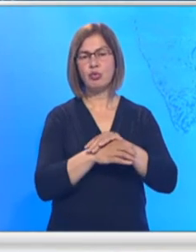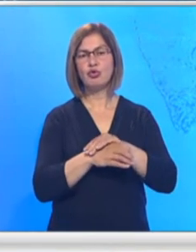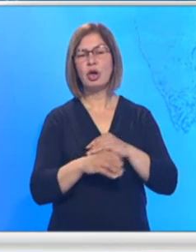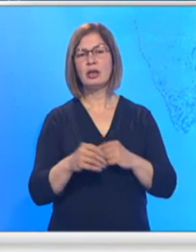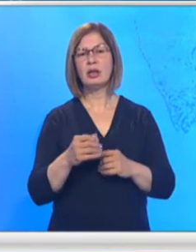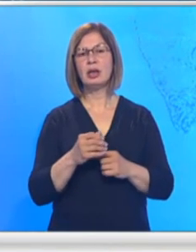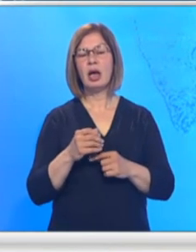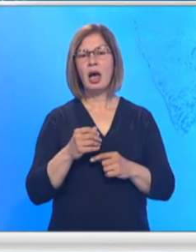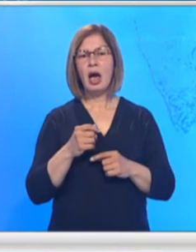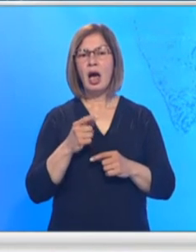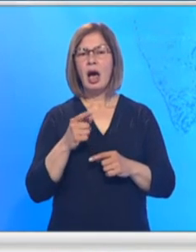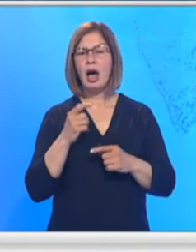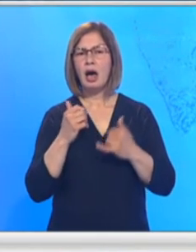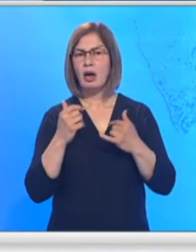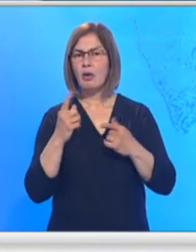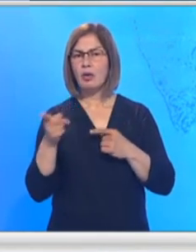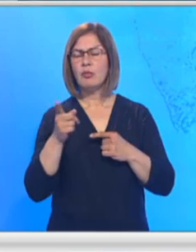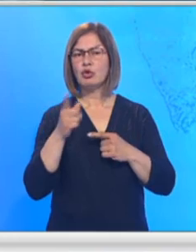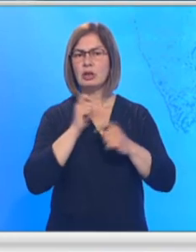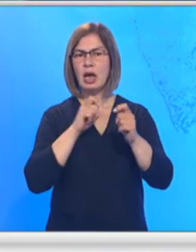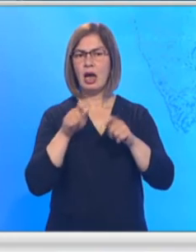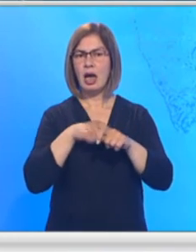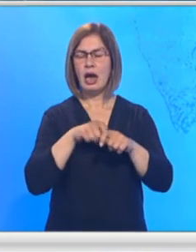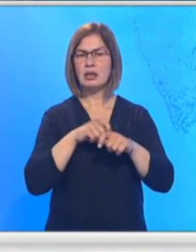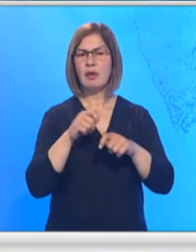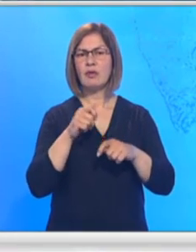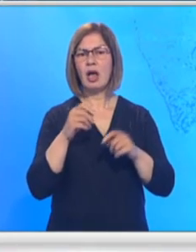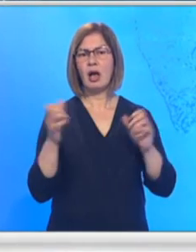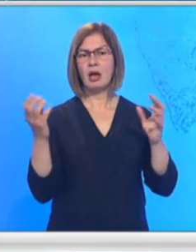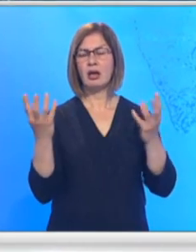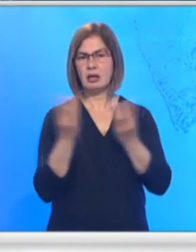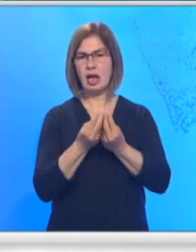danas pred popolinskim poslanicima i u njima će se raspravljati i raspravlja se objedinjeno. Nemanja, studio.